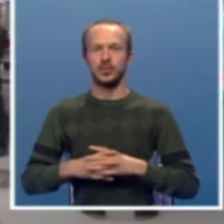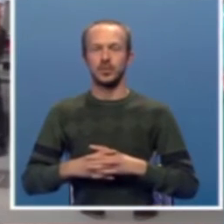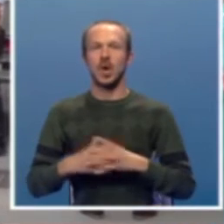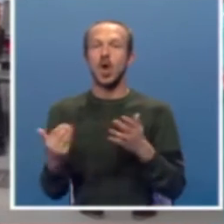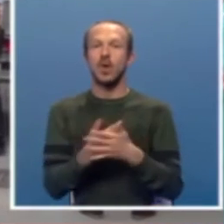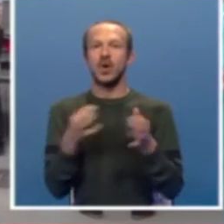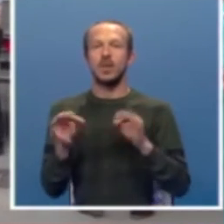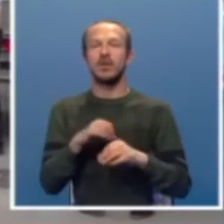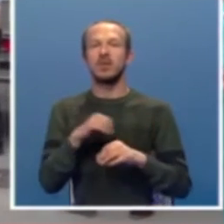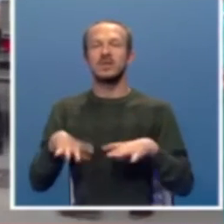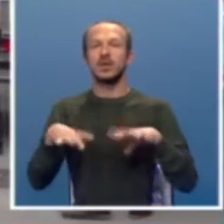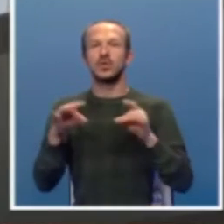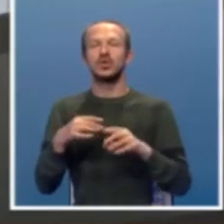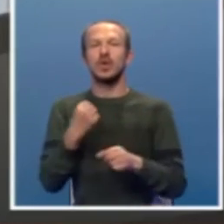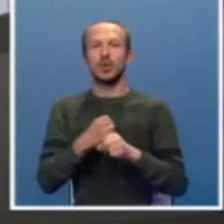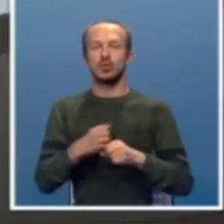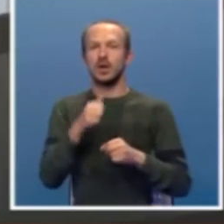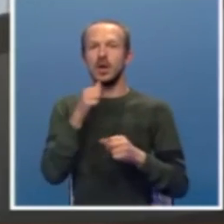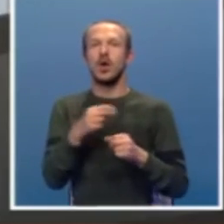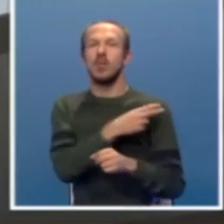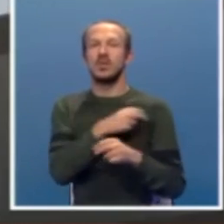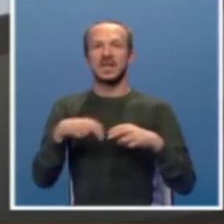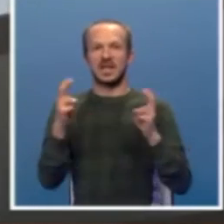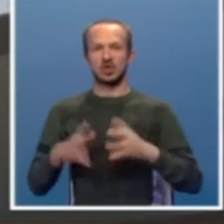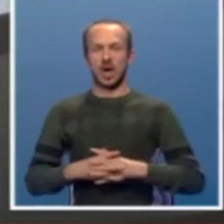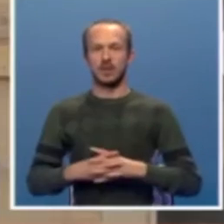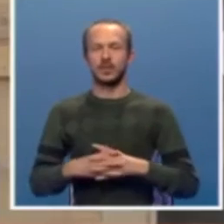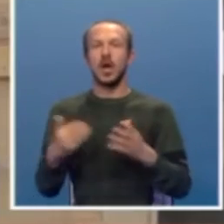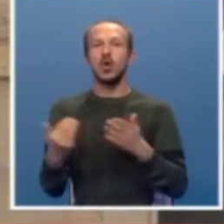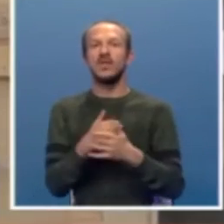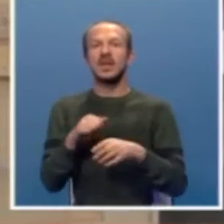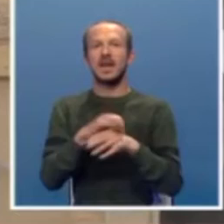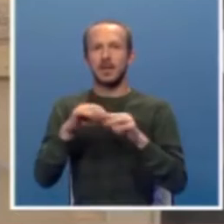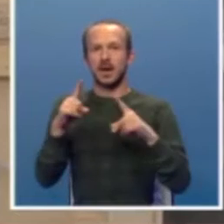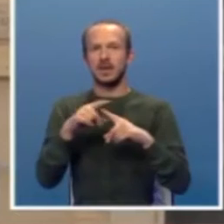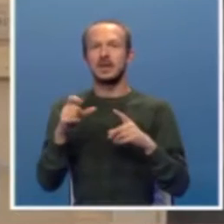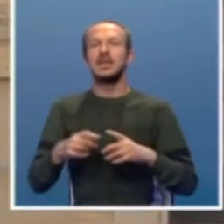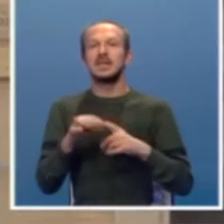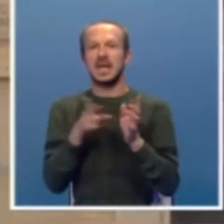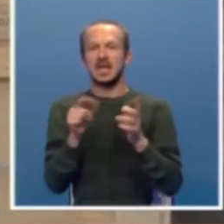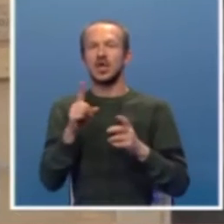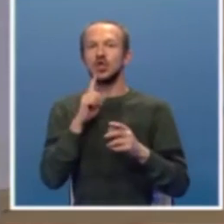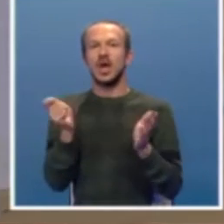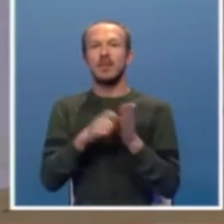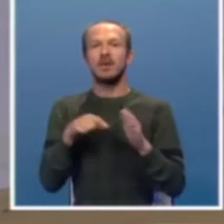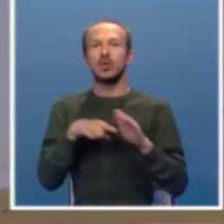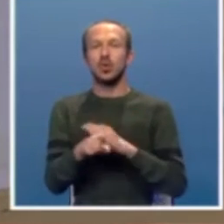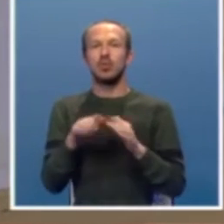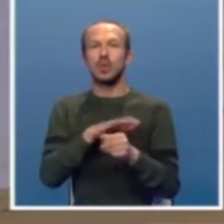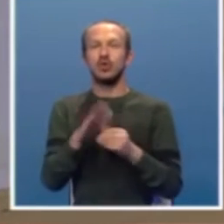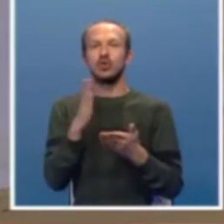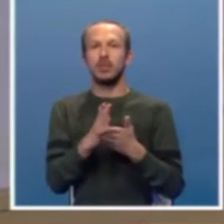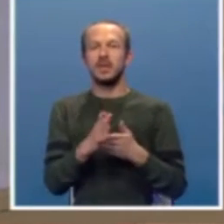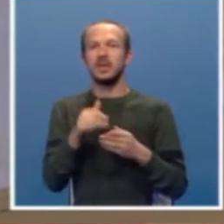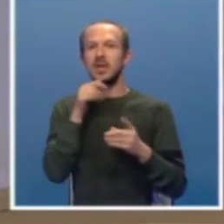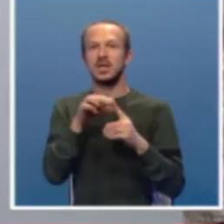Nova oprema ubrzava diagnostičke procedure i u bolnici Gradiška. Novim rengen aparatom i CT-skenerom čija je nabavka u toku potpuno će